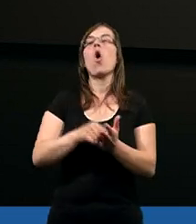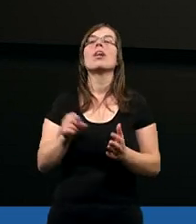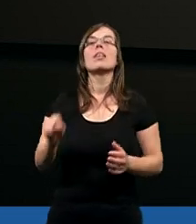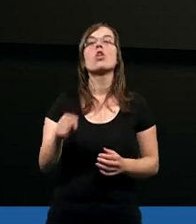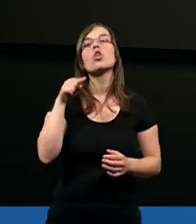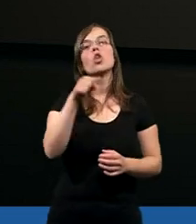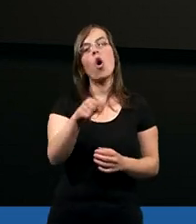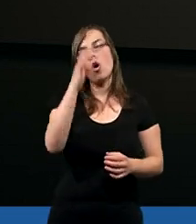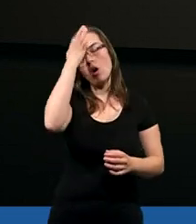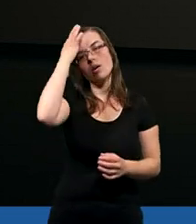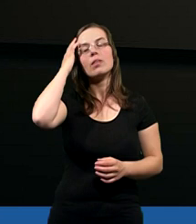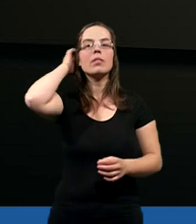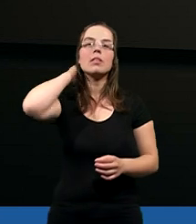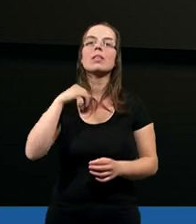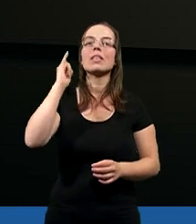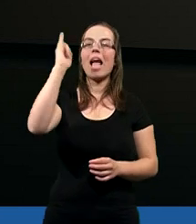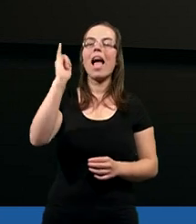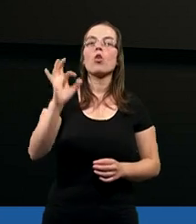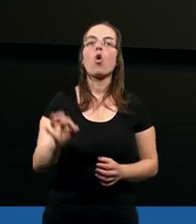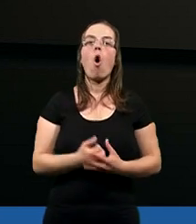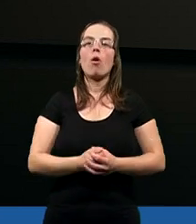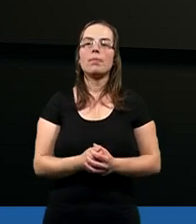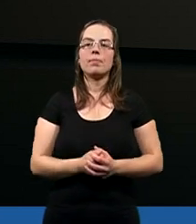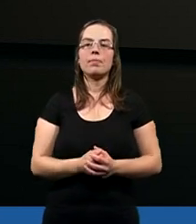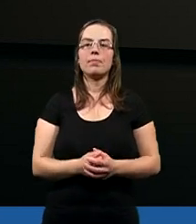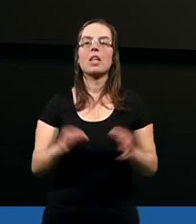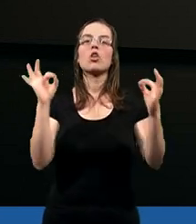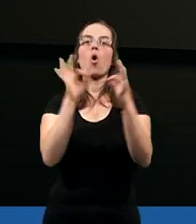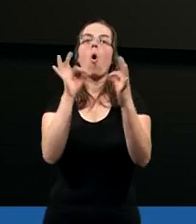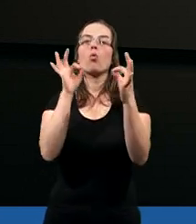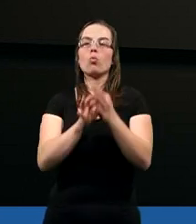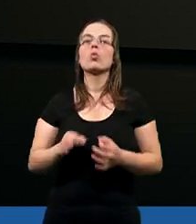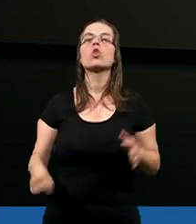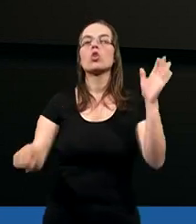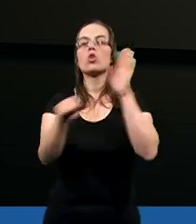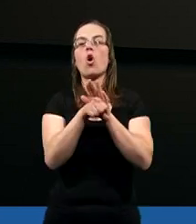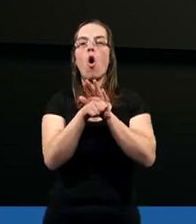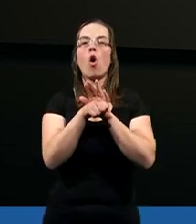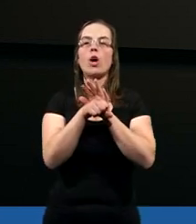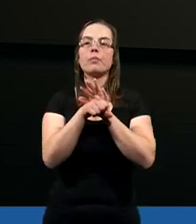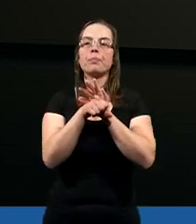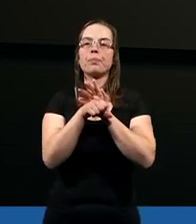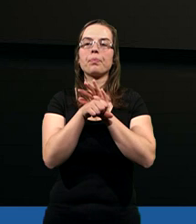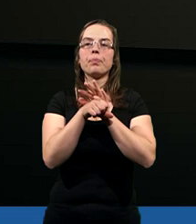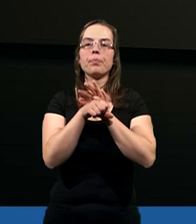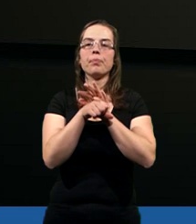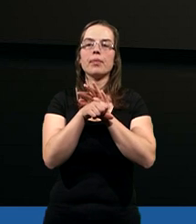Piotra, to jego stosunek do